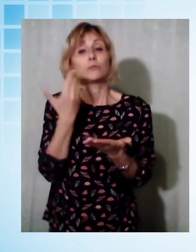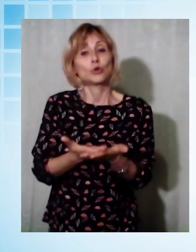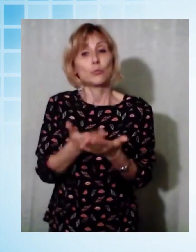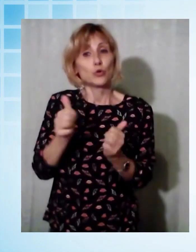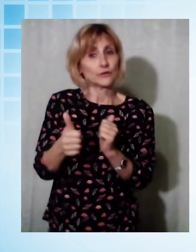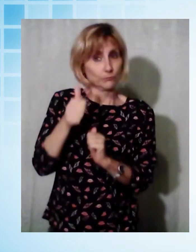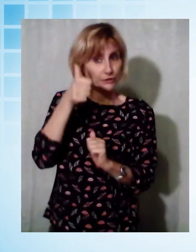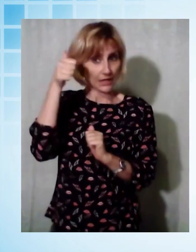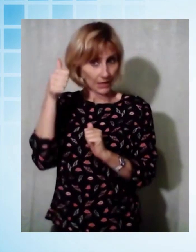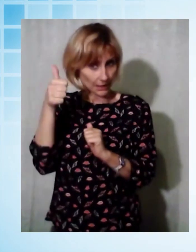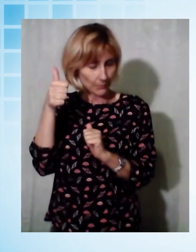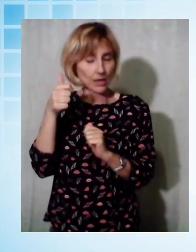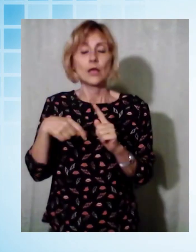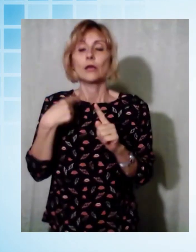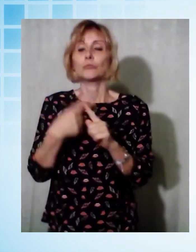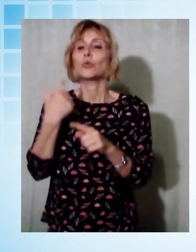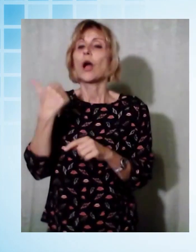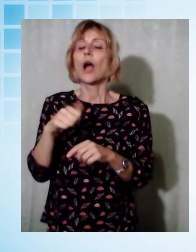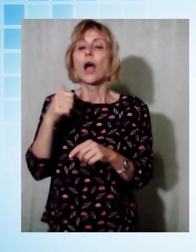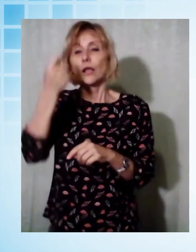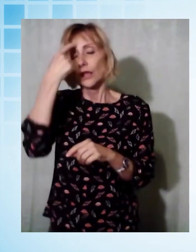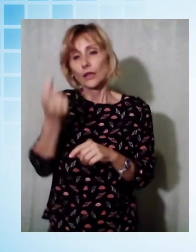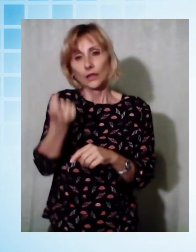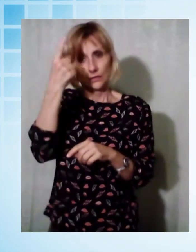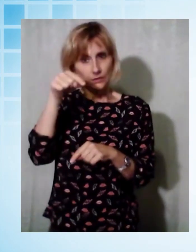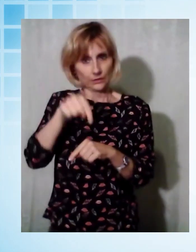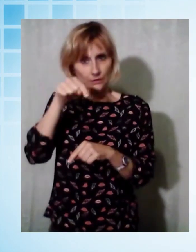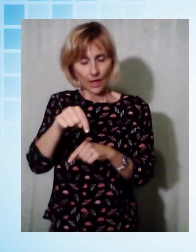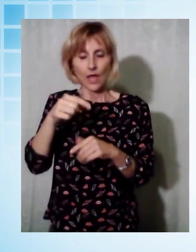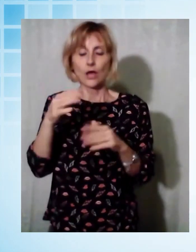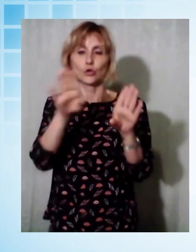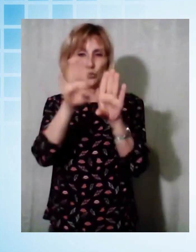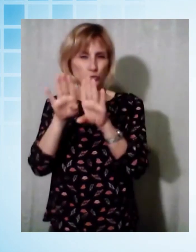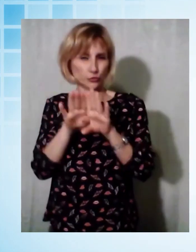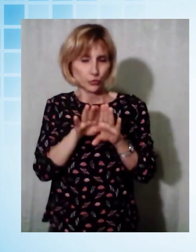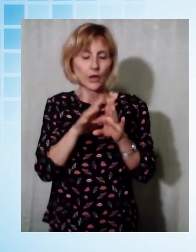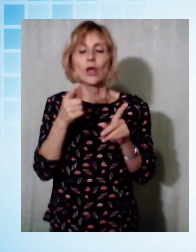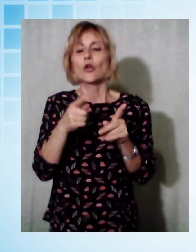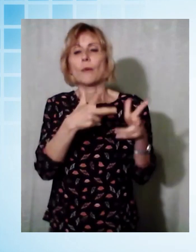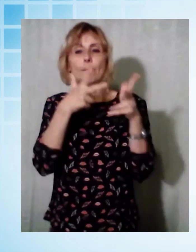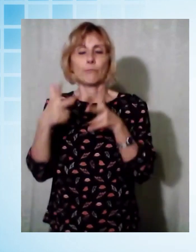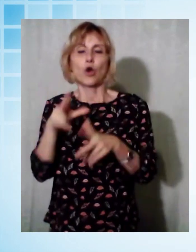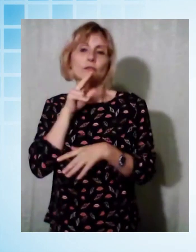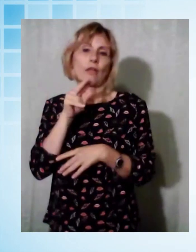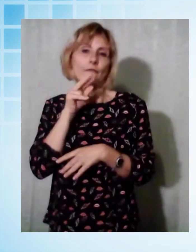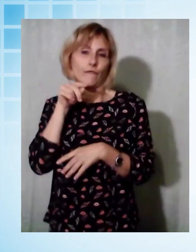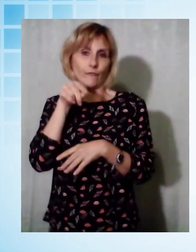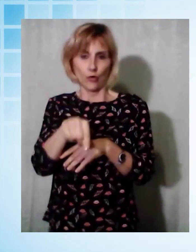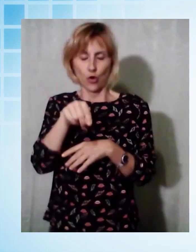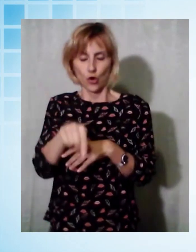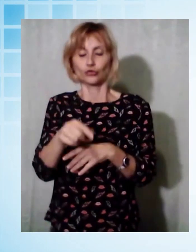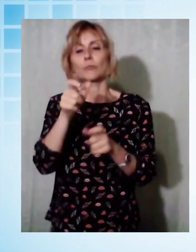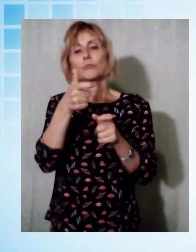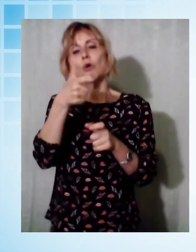gli altri sindaci della Piana l'idea di queste chiusure facendosi portavoce del disagio manifestato dai